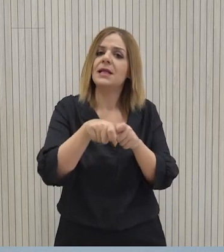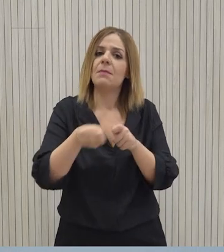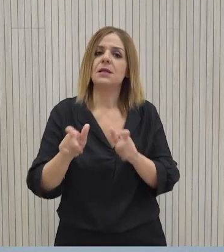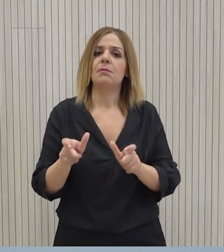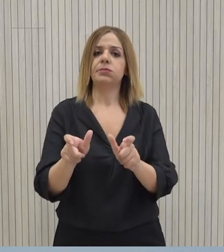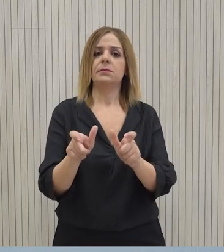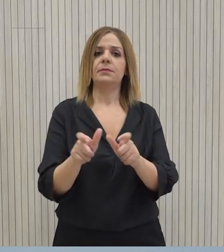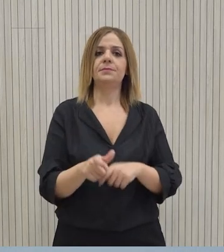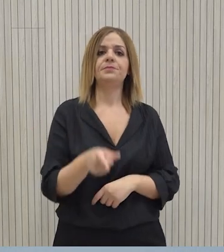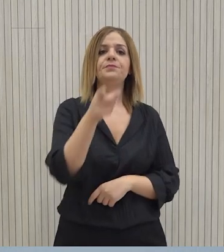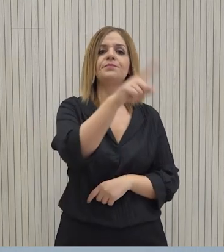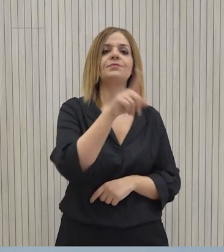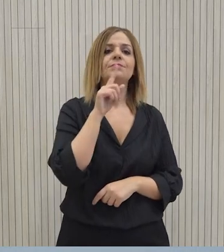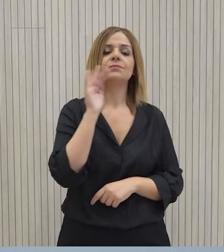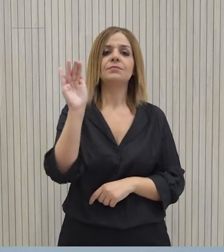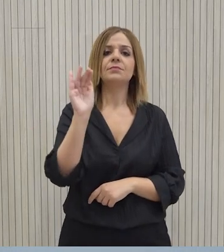μέτρα.